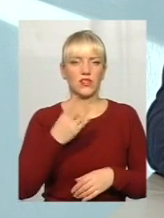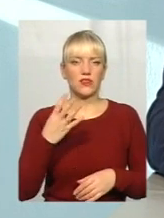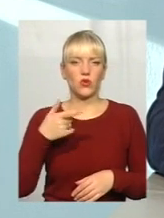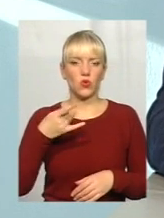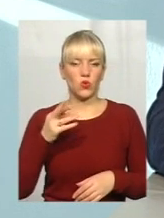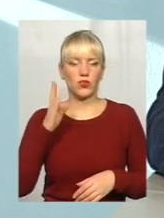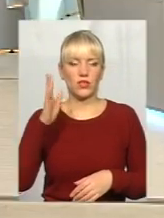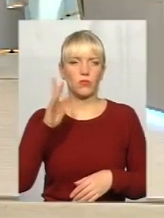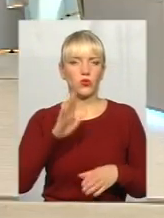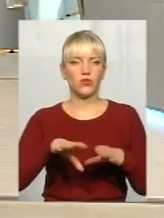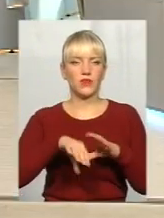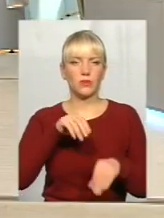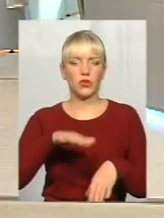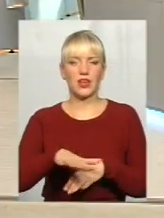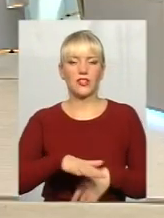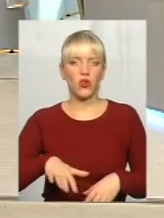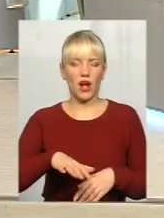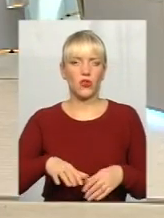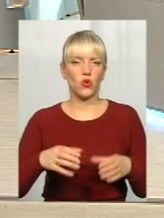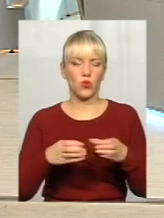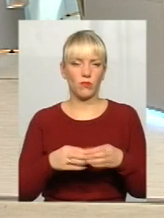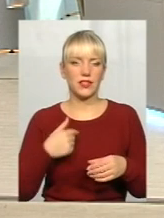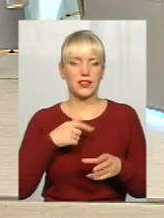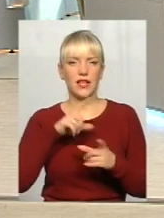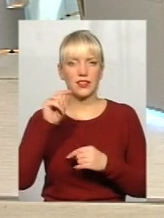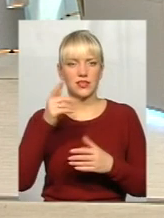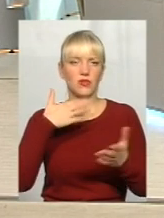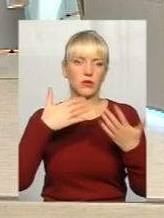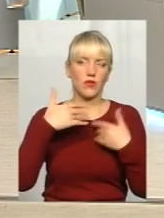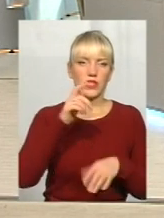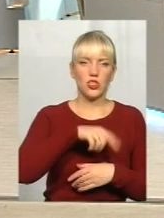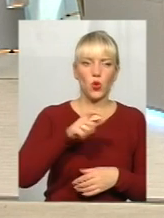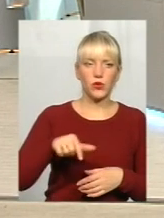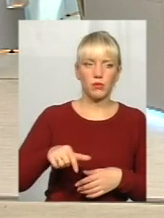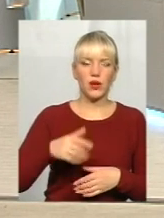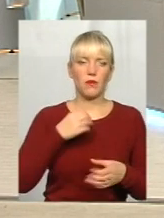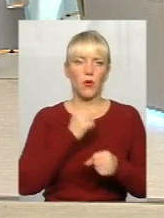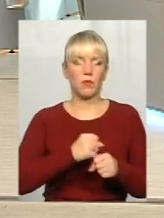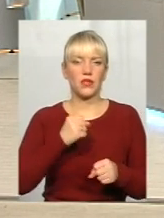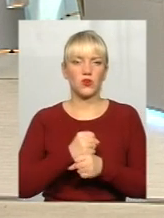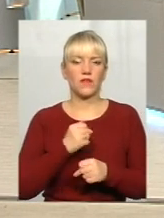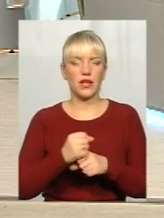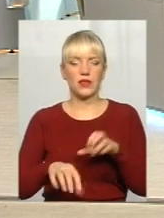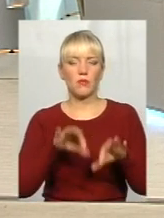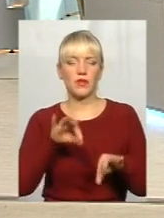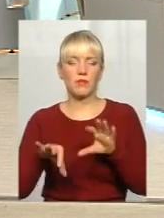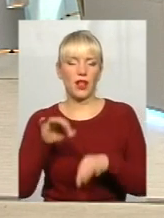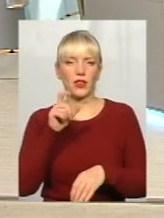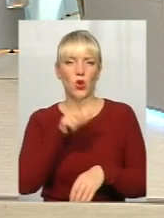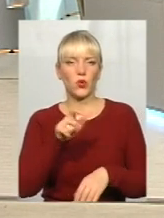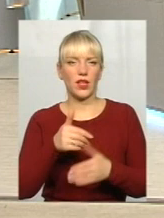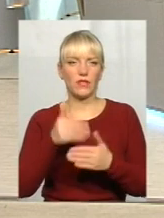вибори в територіальні громади. І я їздив туди поспілкуватися з людьми, попрацювати, підібрати людей від